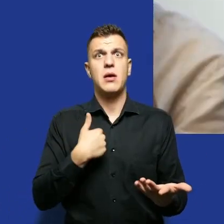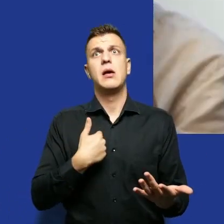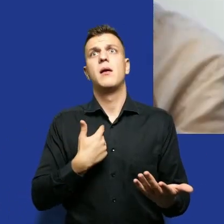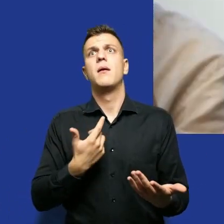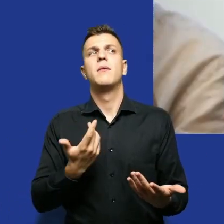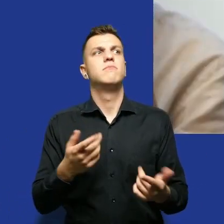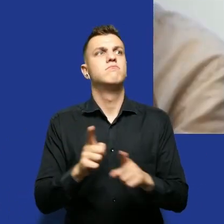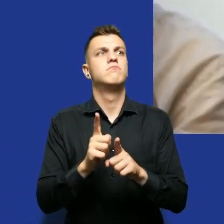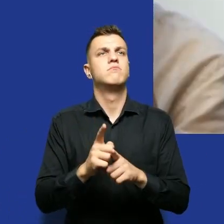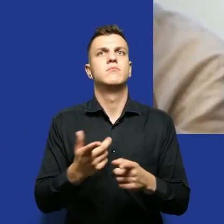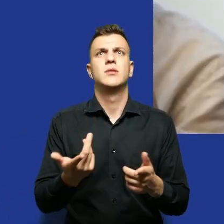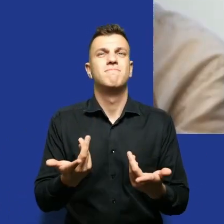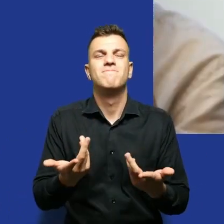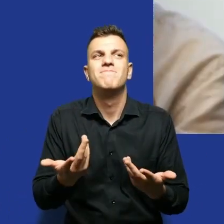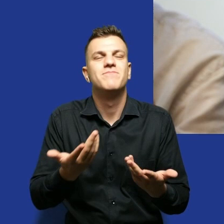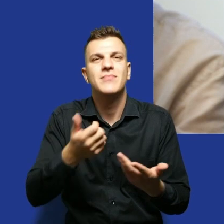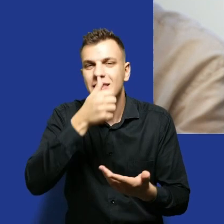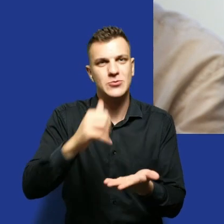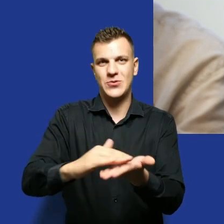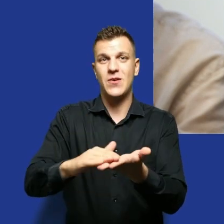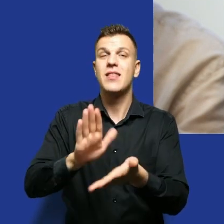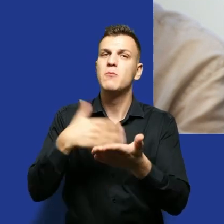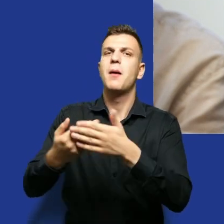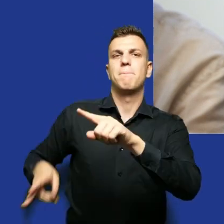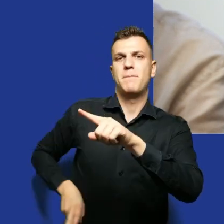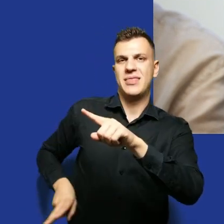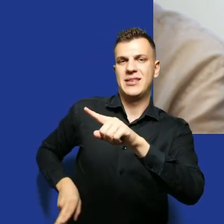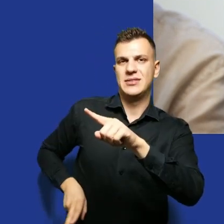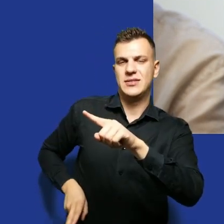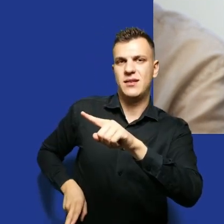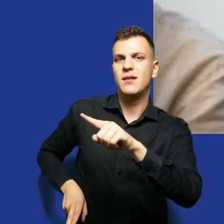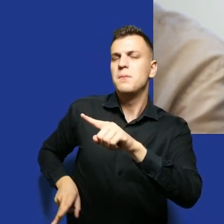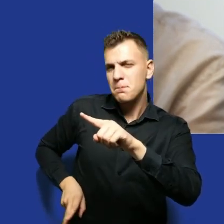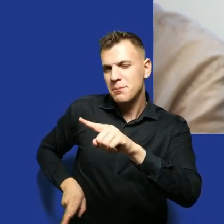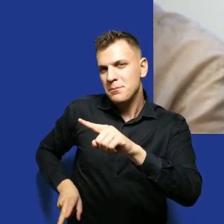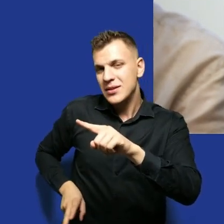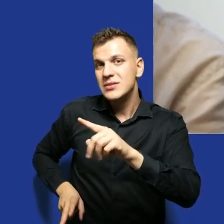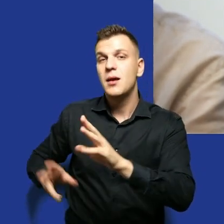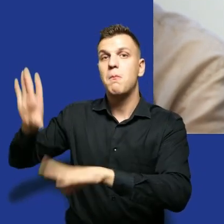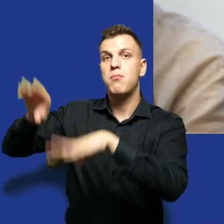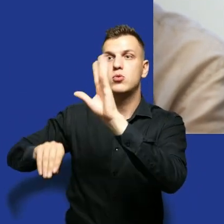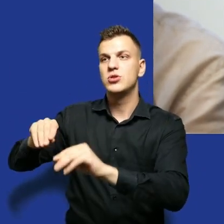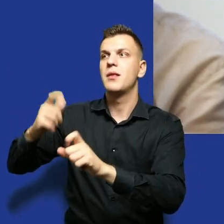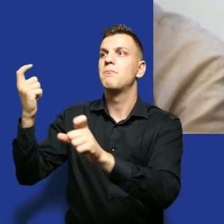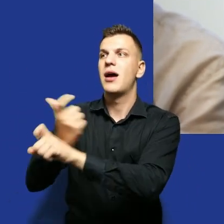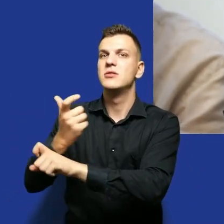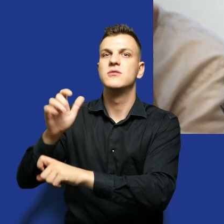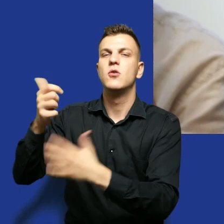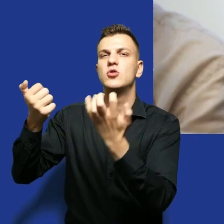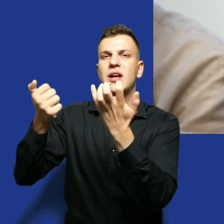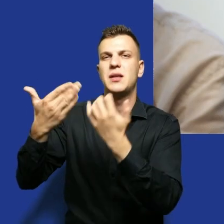co. bo, ale to się tyczy wszystkich. Słuchajcie, no sorry, jeśli minister, dowolny minister, budżet tego kraju jest, nie wiem, 600